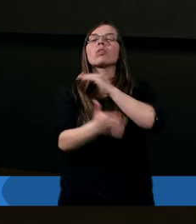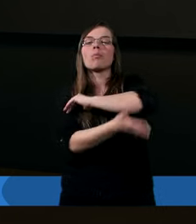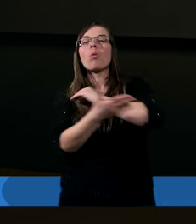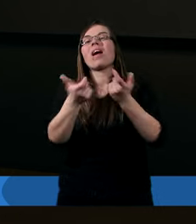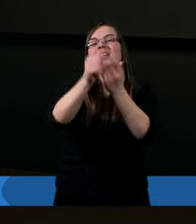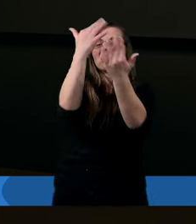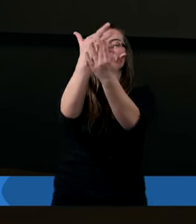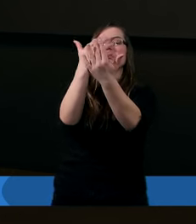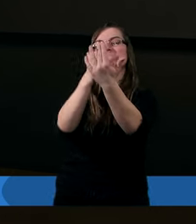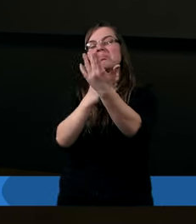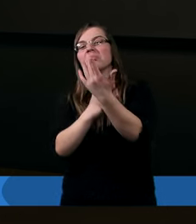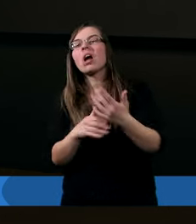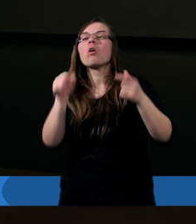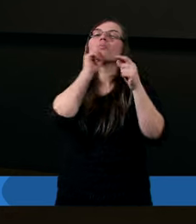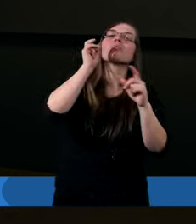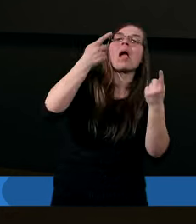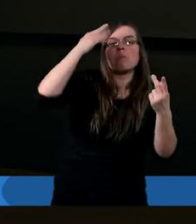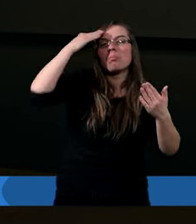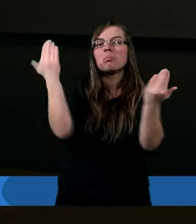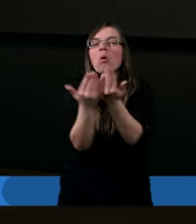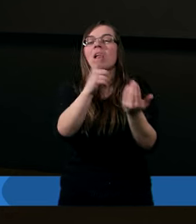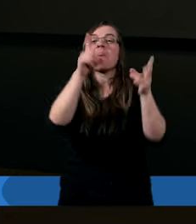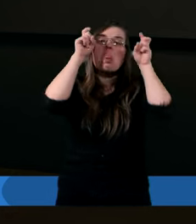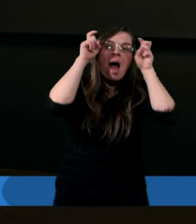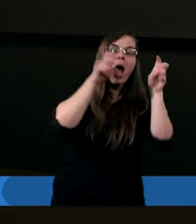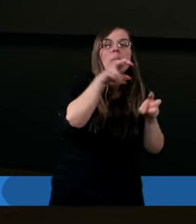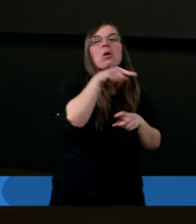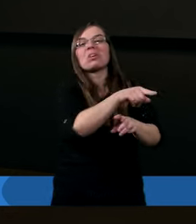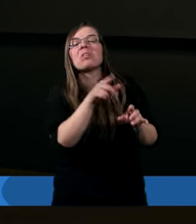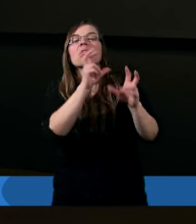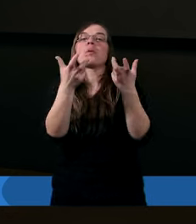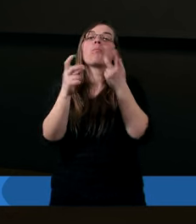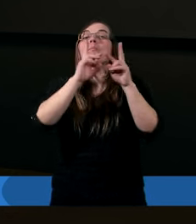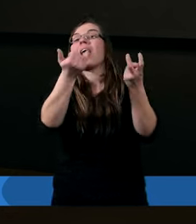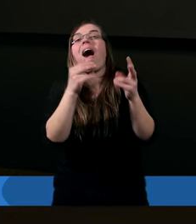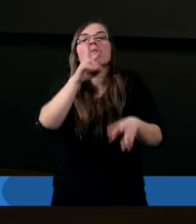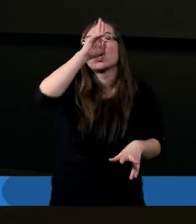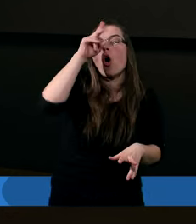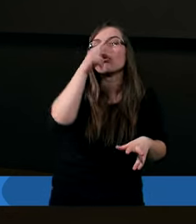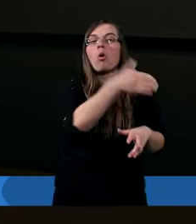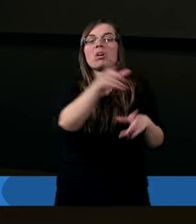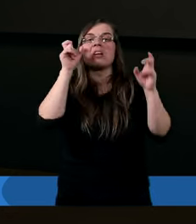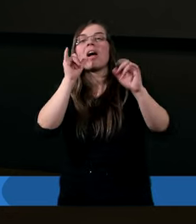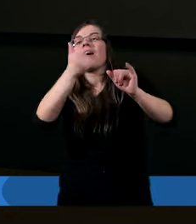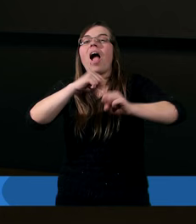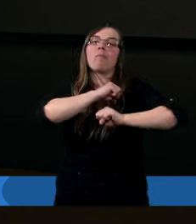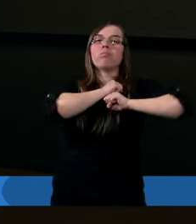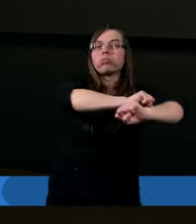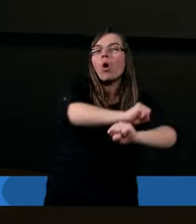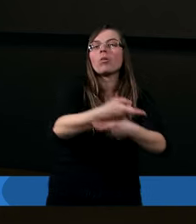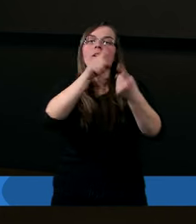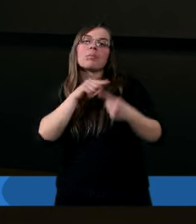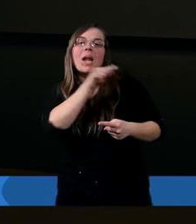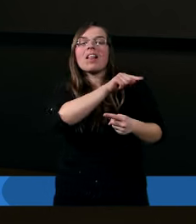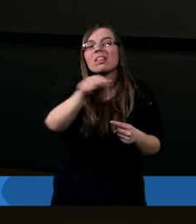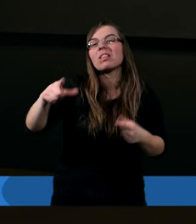robi. Jak poznać imię diabła, z którym masz do czynienia. Po czym go rozpoznać. Jak się bronić przed Nim, bo